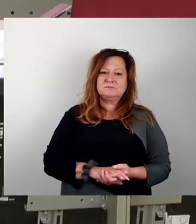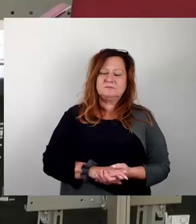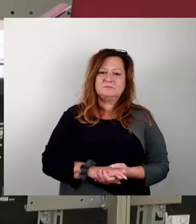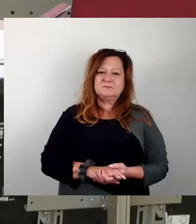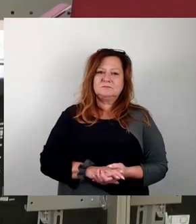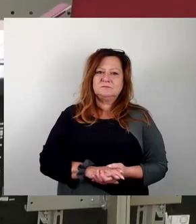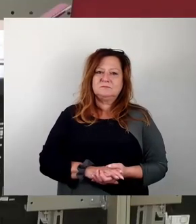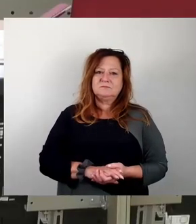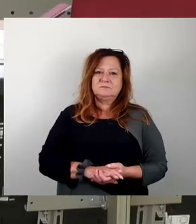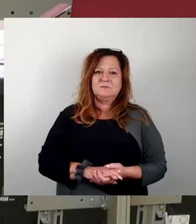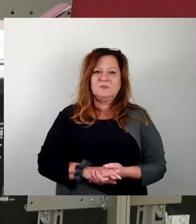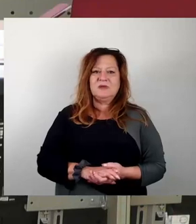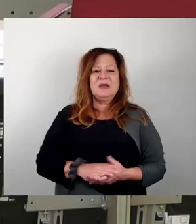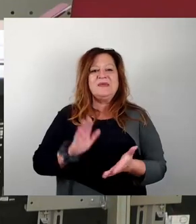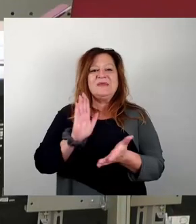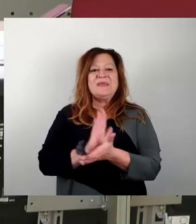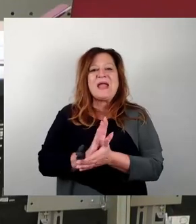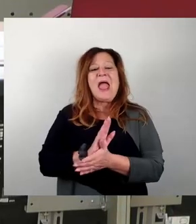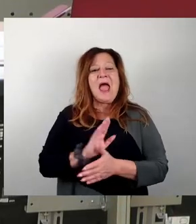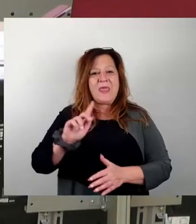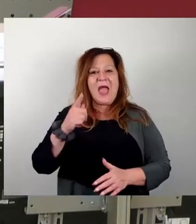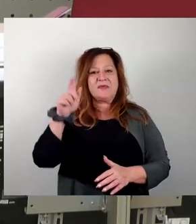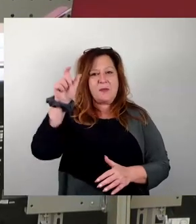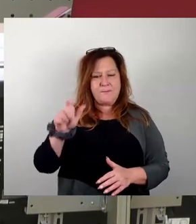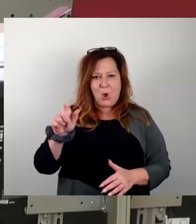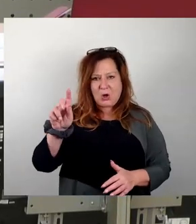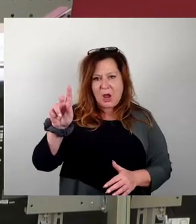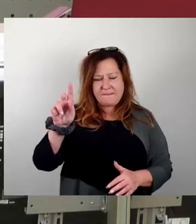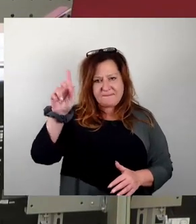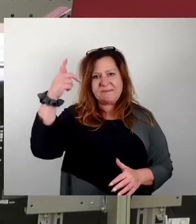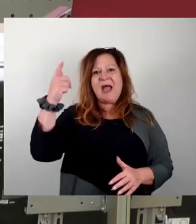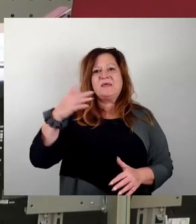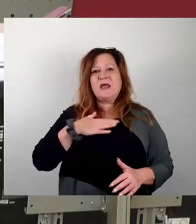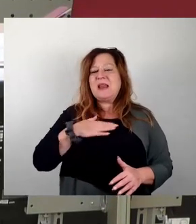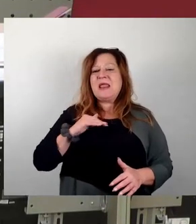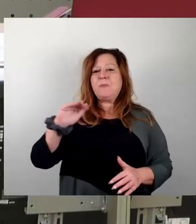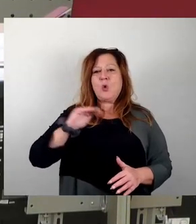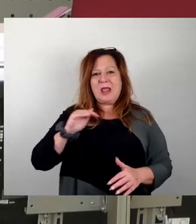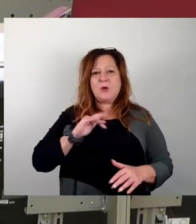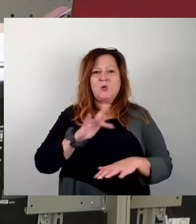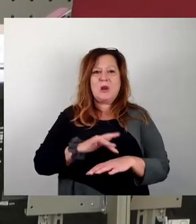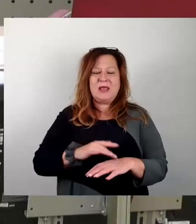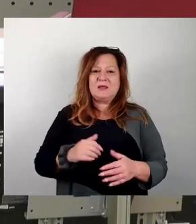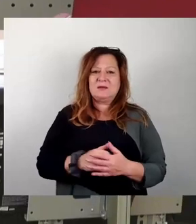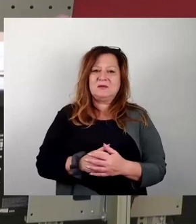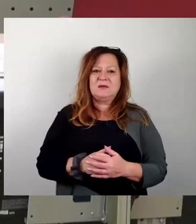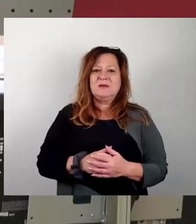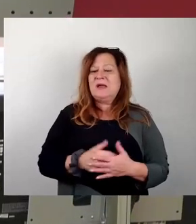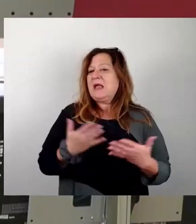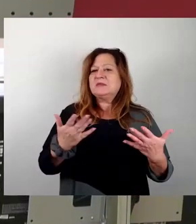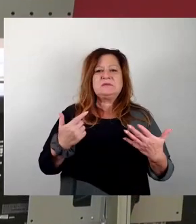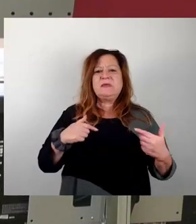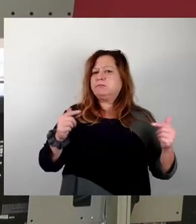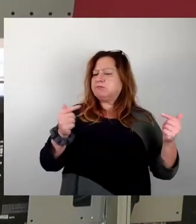Sehr geehrter erster Bürgermeister, liebe Kolleginnen und Kollegen, ich brauche heute gar nicht mehr gegen Johannes Lichty zu polemisieren. Er hat ja seinen